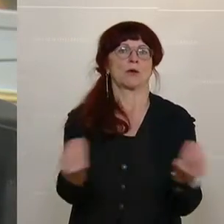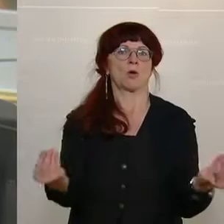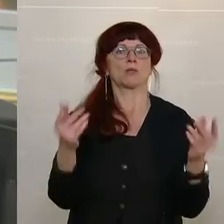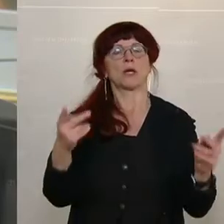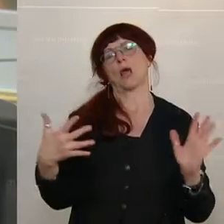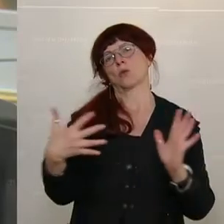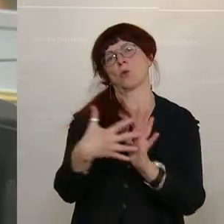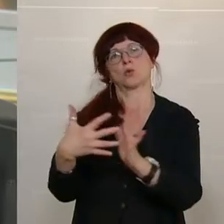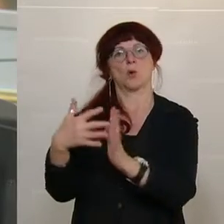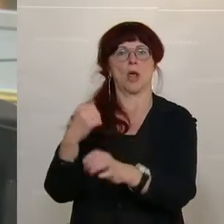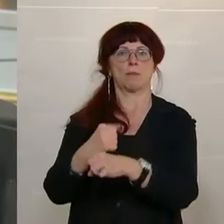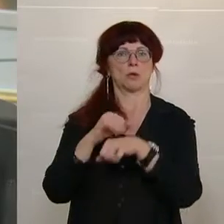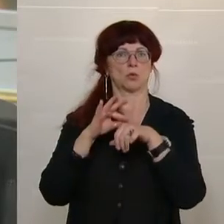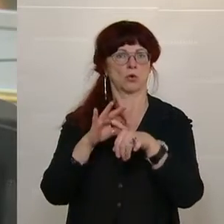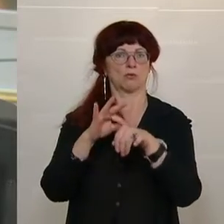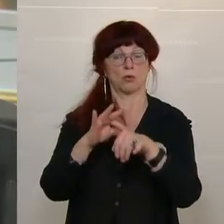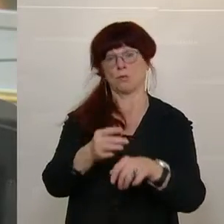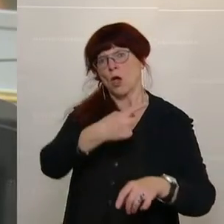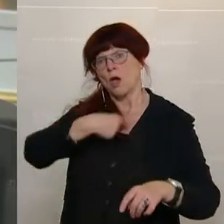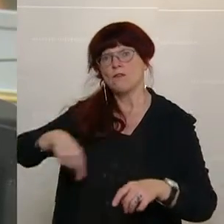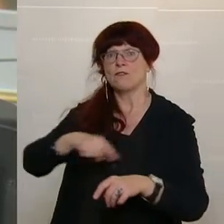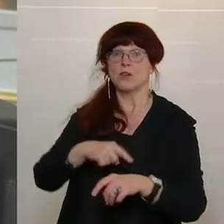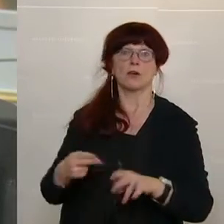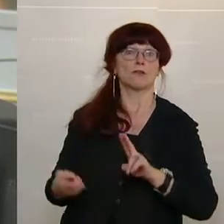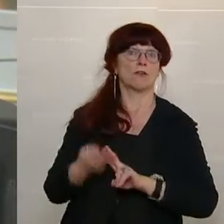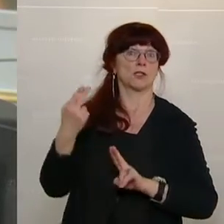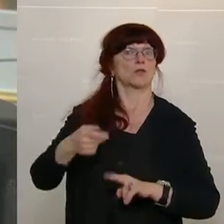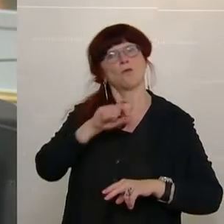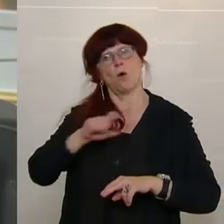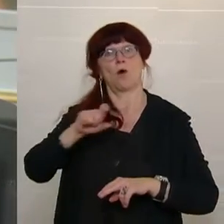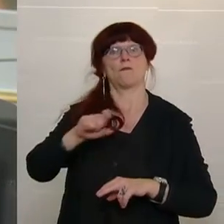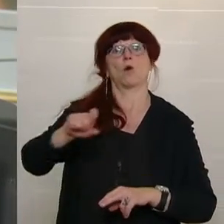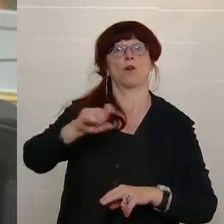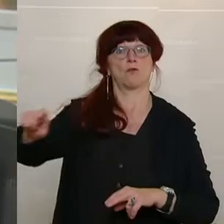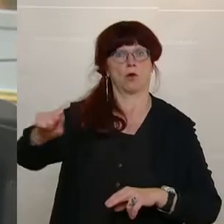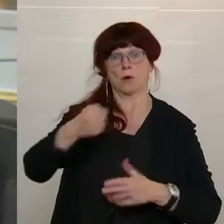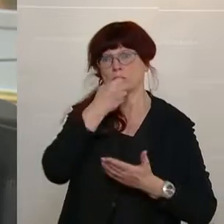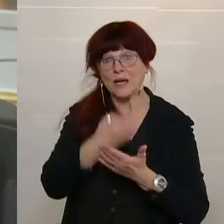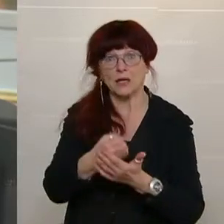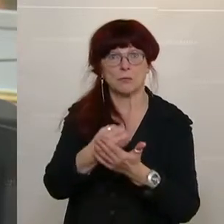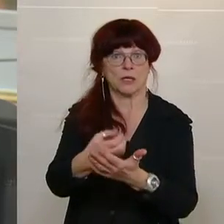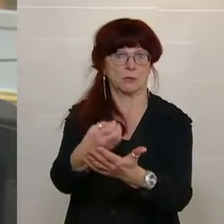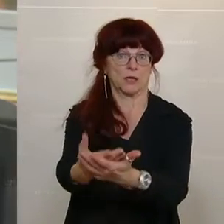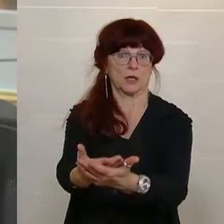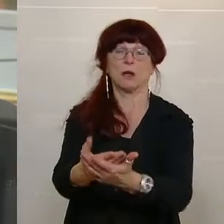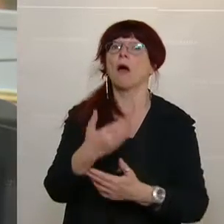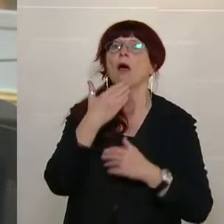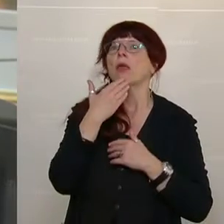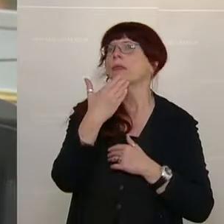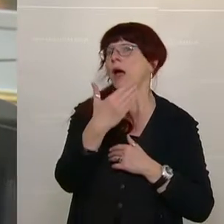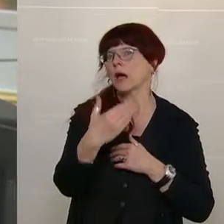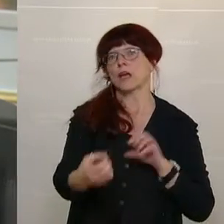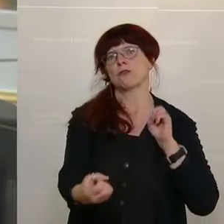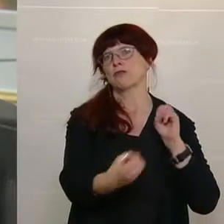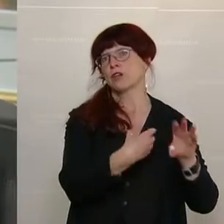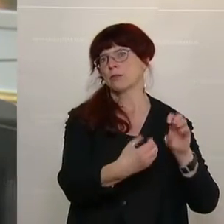wieder gibt. Wir veröffentlichen ja nahezu wöchentlich Berichte. Ich bedanke mich auch für Ihr Feedback in der